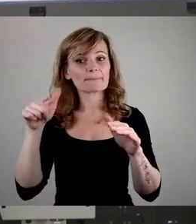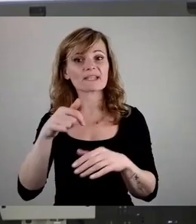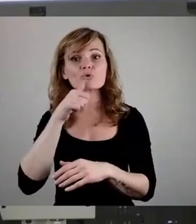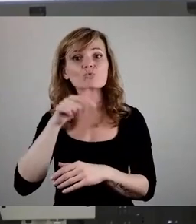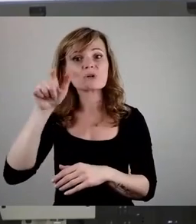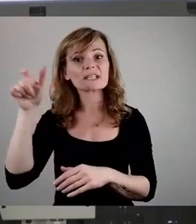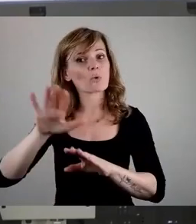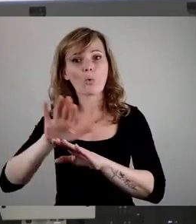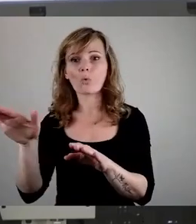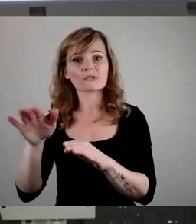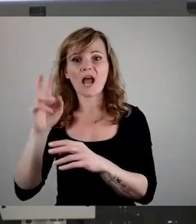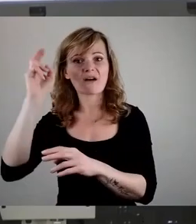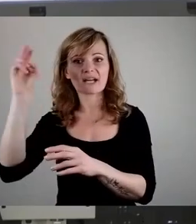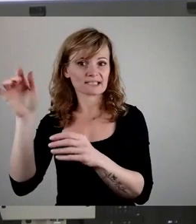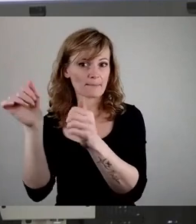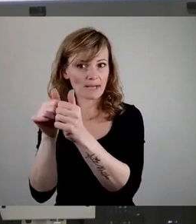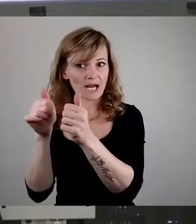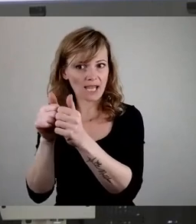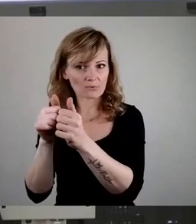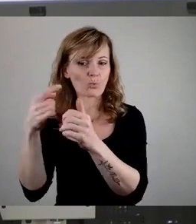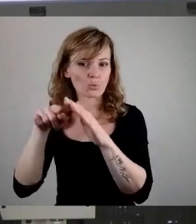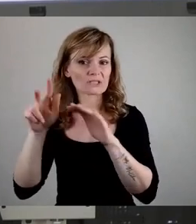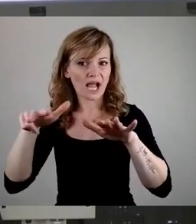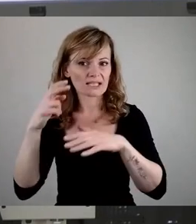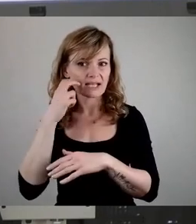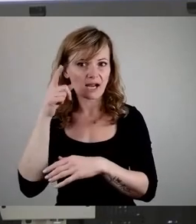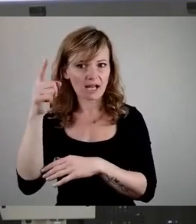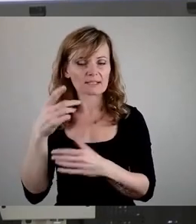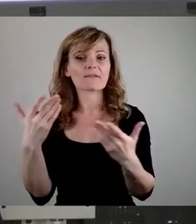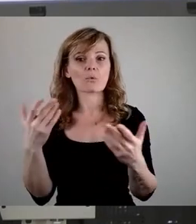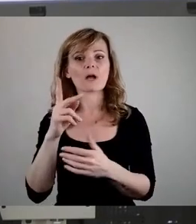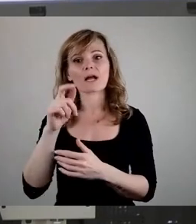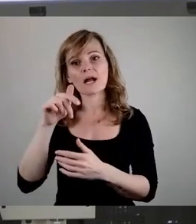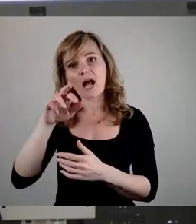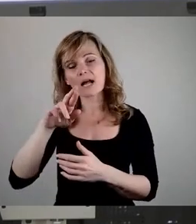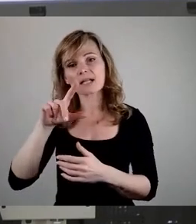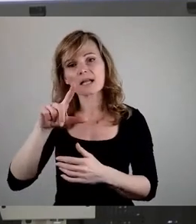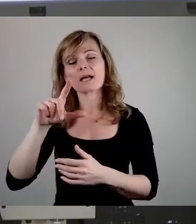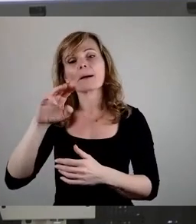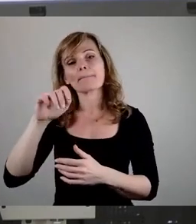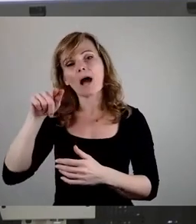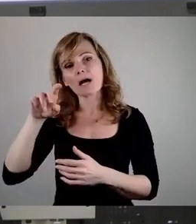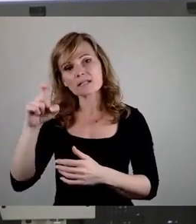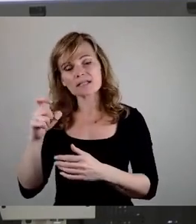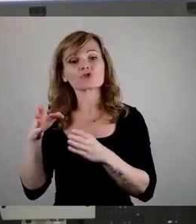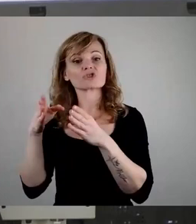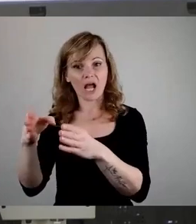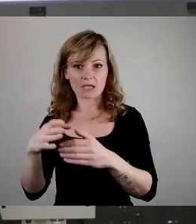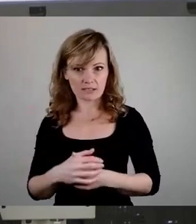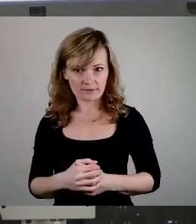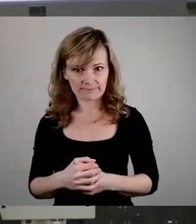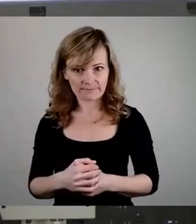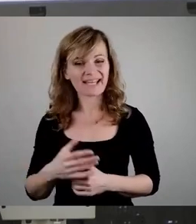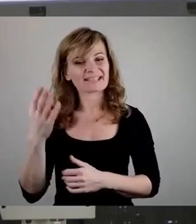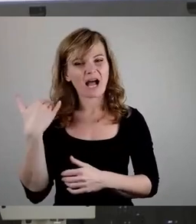Minderjährige, die auf der Karmarkstraße ist. Auch damals gab es großen, großen Protest.